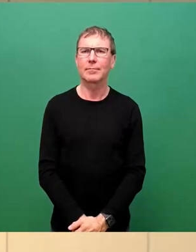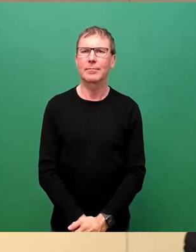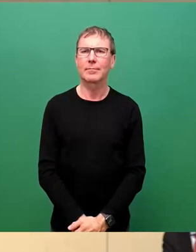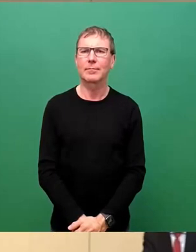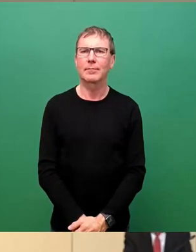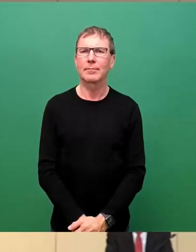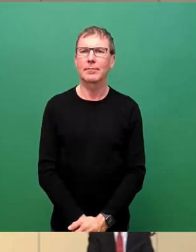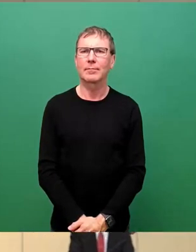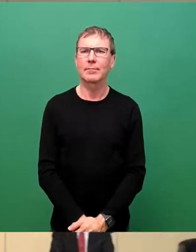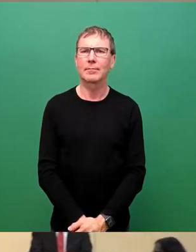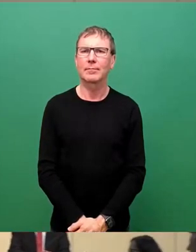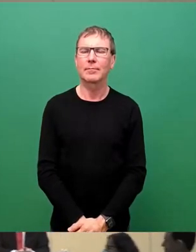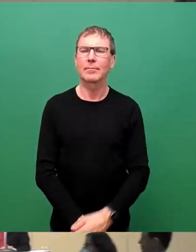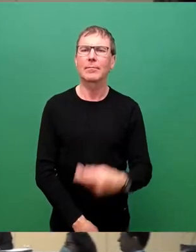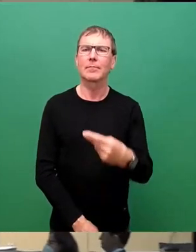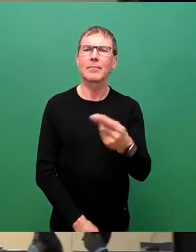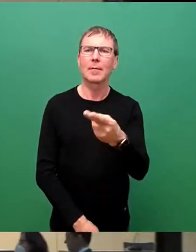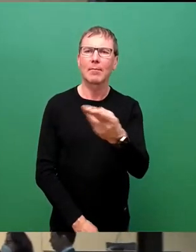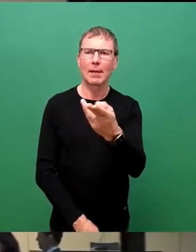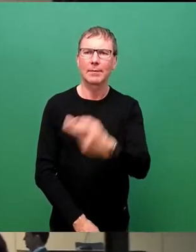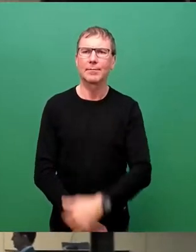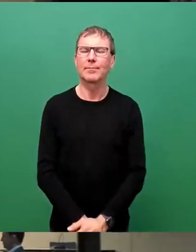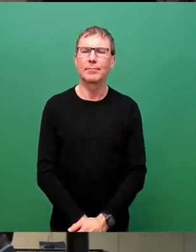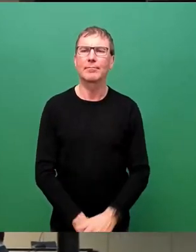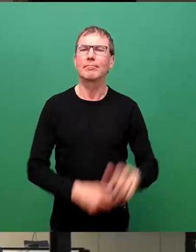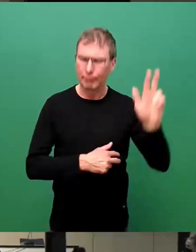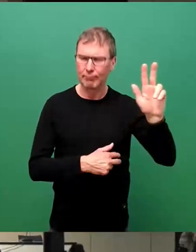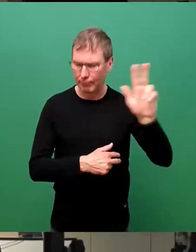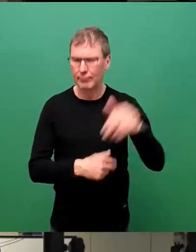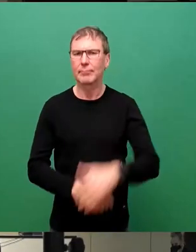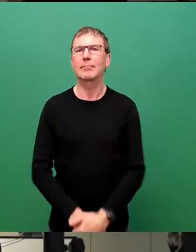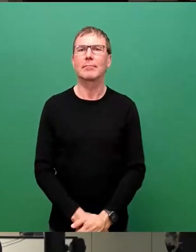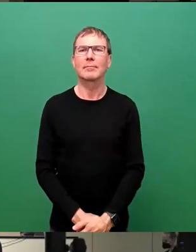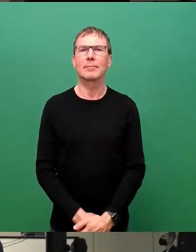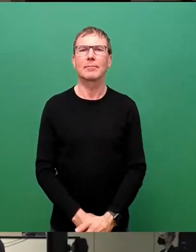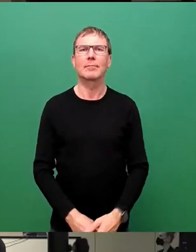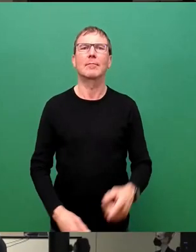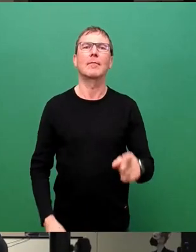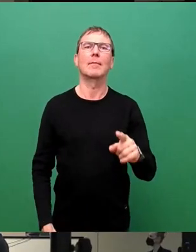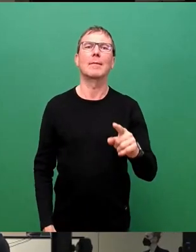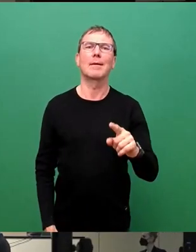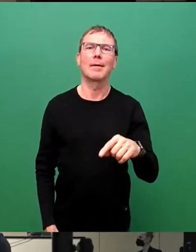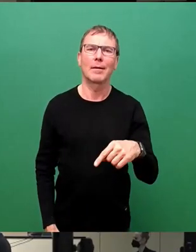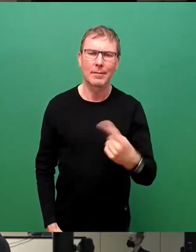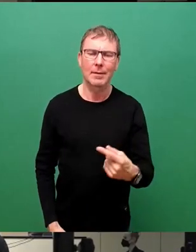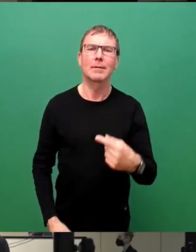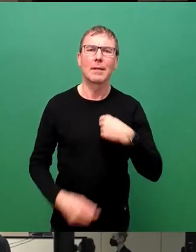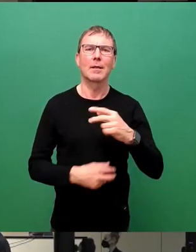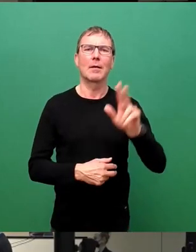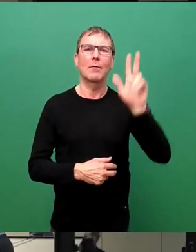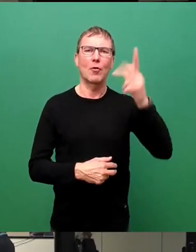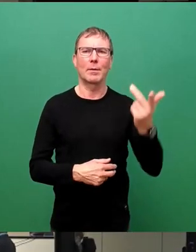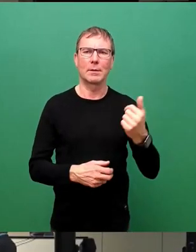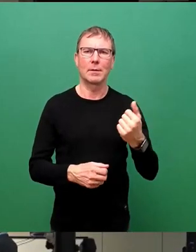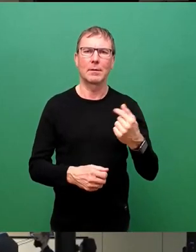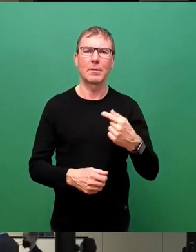Und jetzt haben wir das, was wir gelobigt haben, werden wir noch